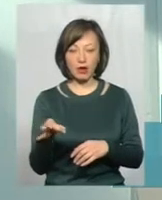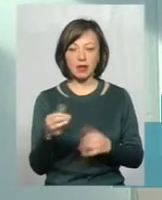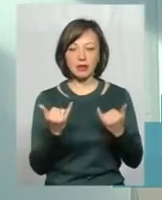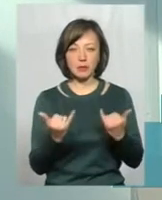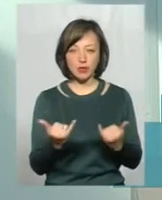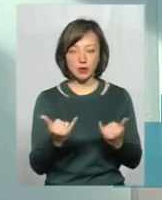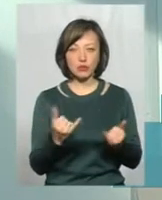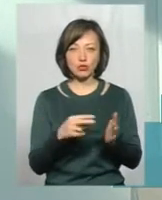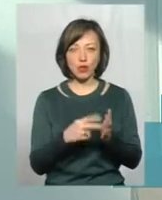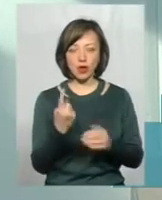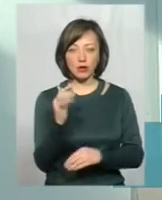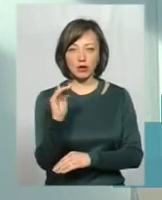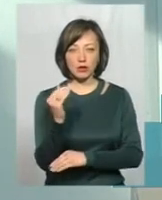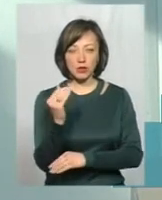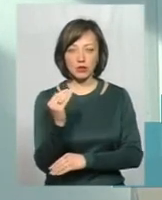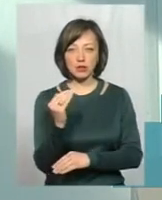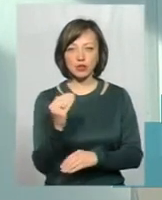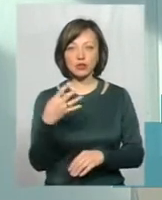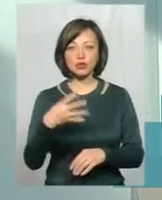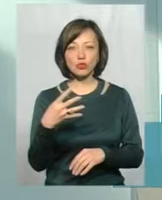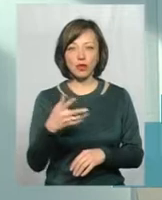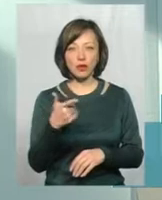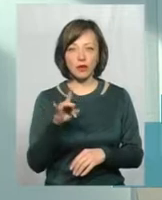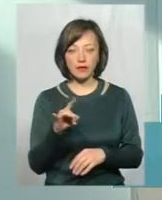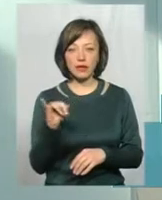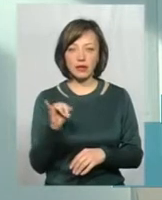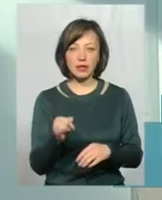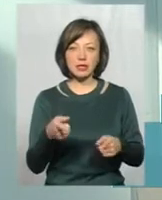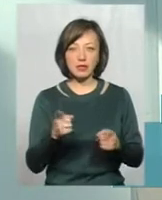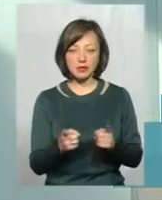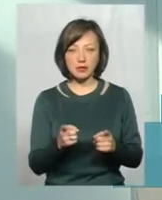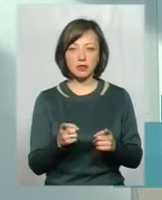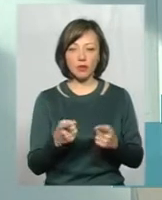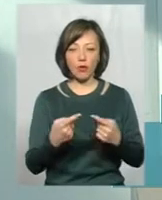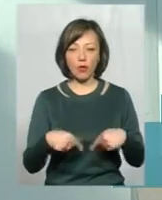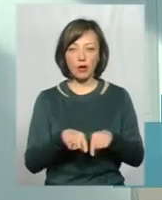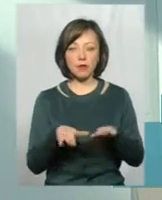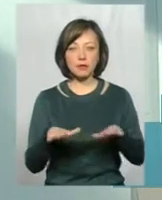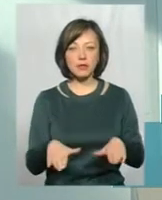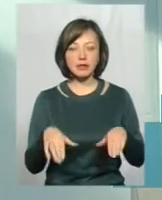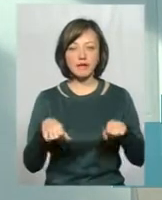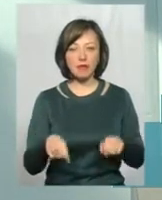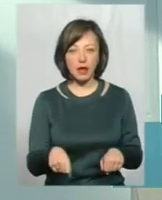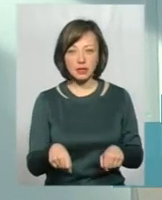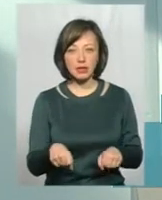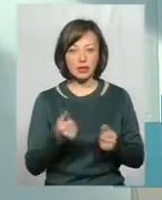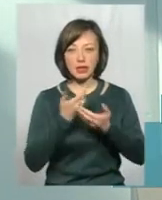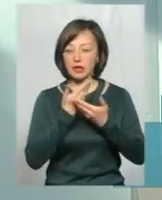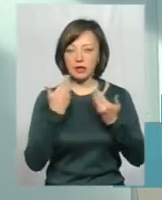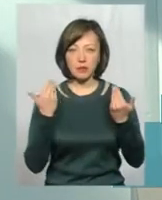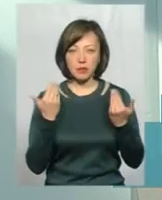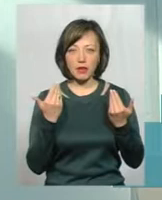то тепер він стоїть для одного рівня свыше 40 гривень. І, естественно, органи містної власні не мають